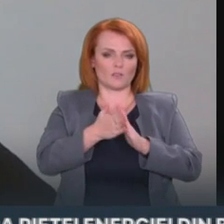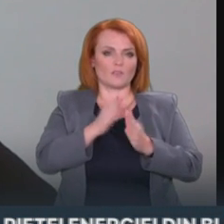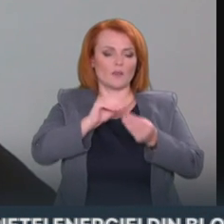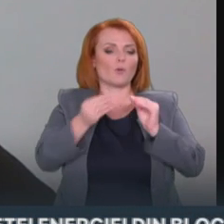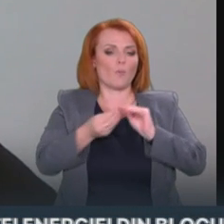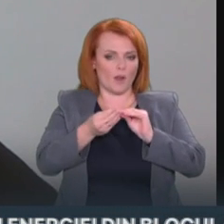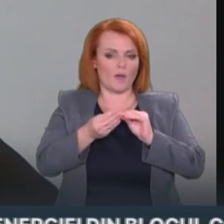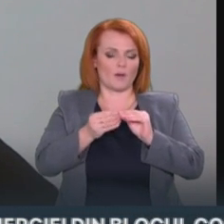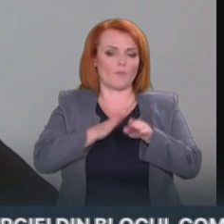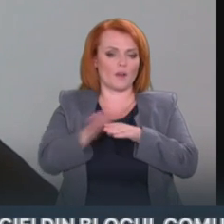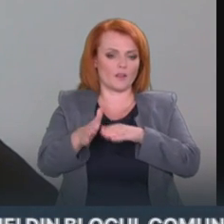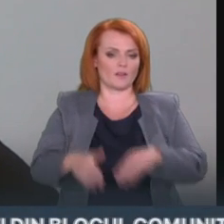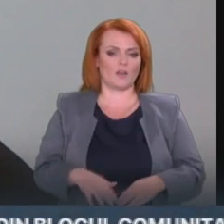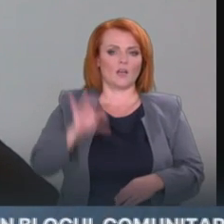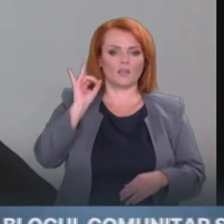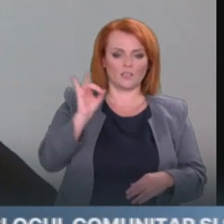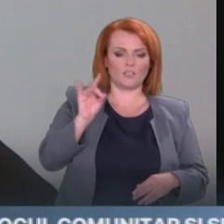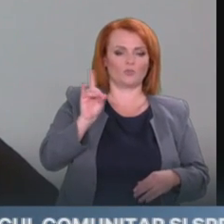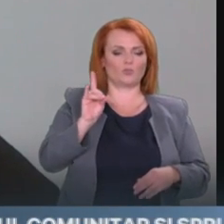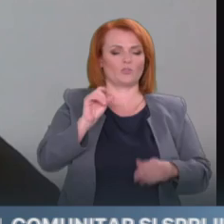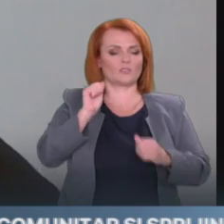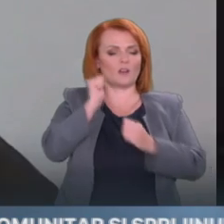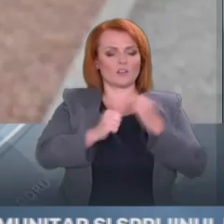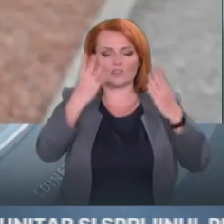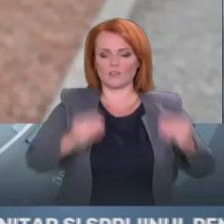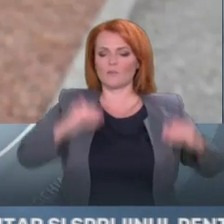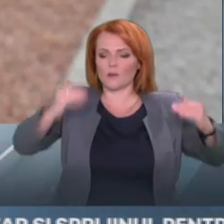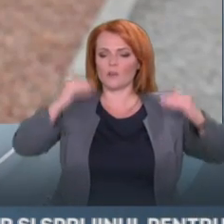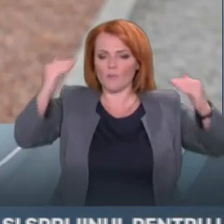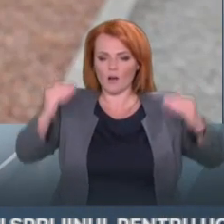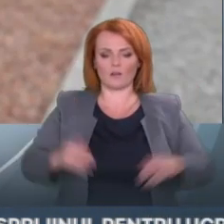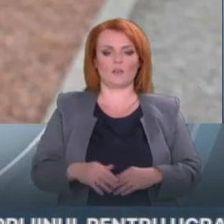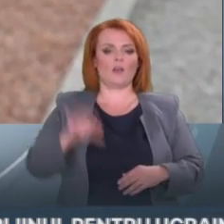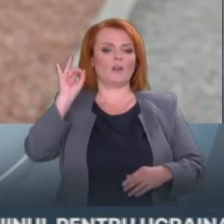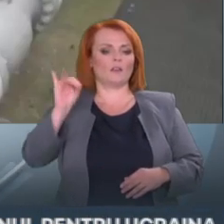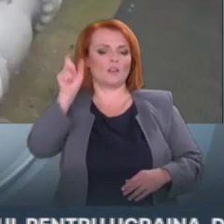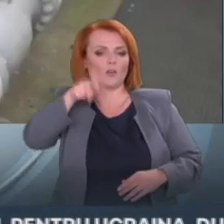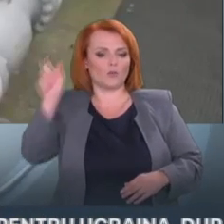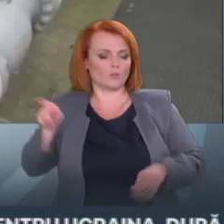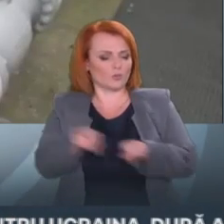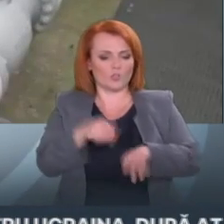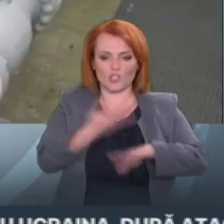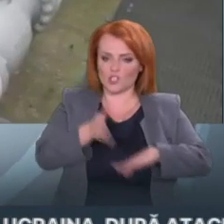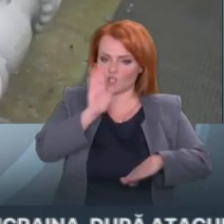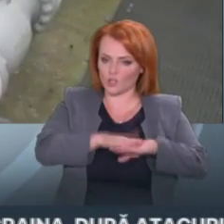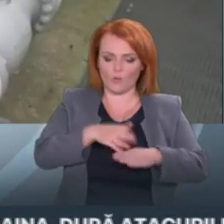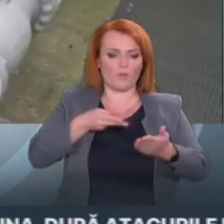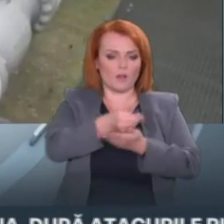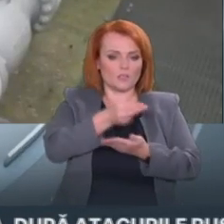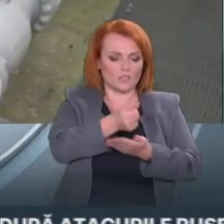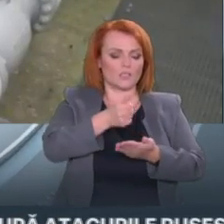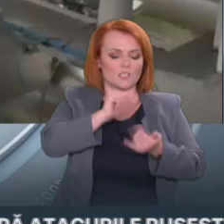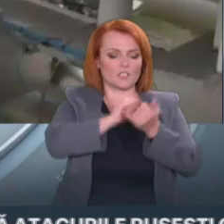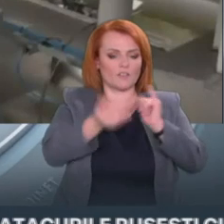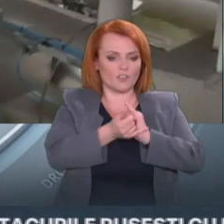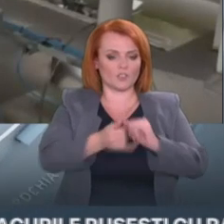urmare creșterea atât de mare tarifilor, capacitatea cetățenilor, consumatorilor să achetece să tarife este din ce în ce mai limitat și acest lucru se